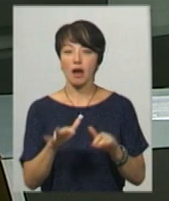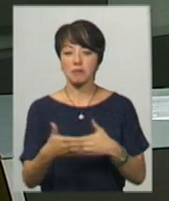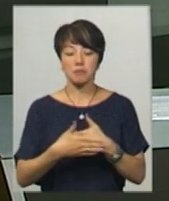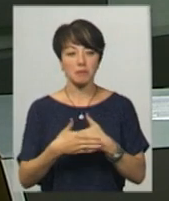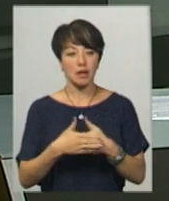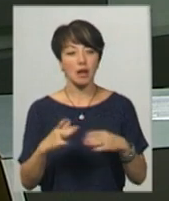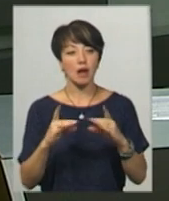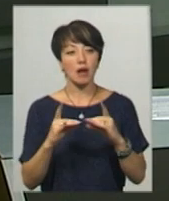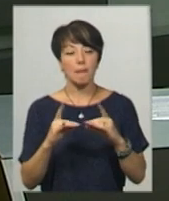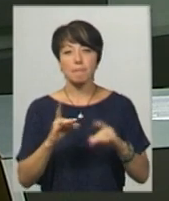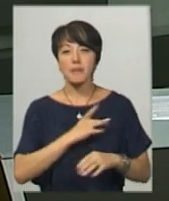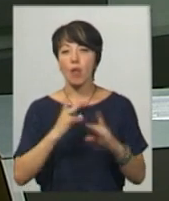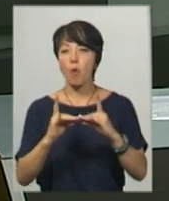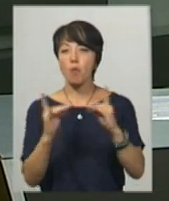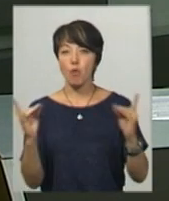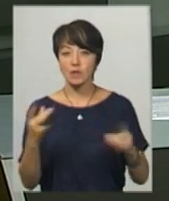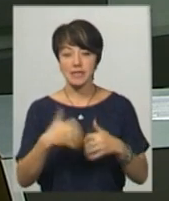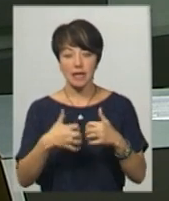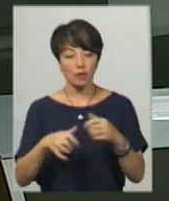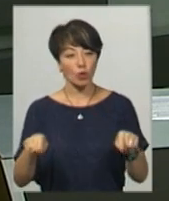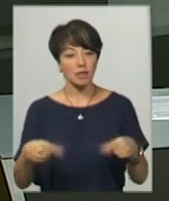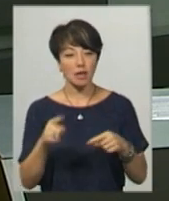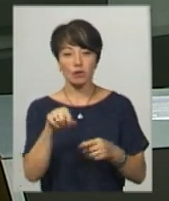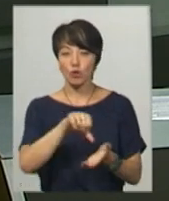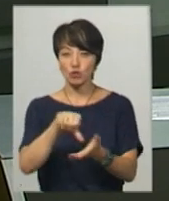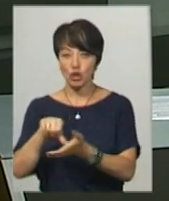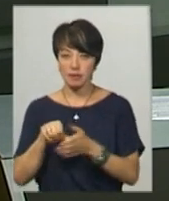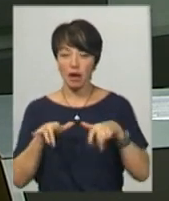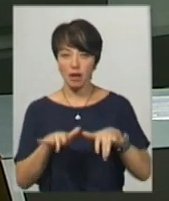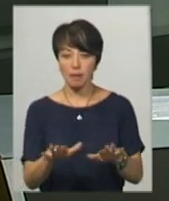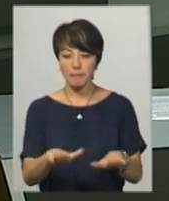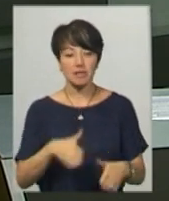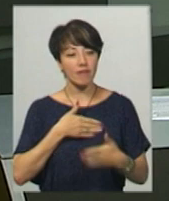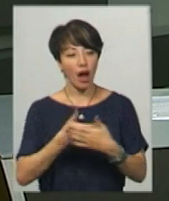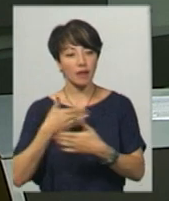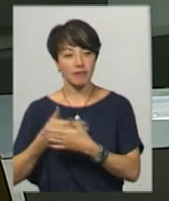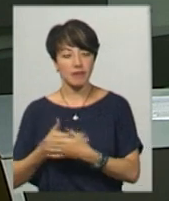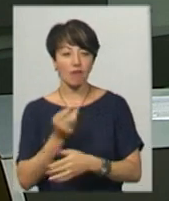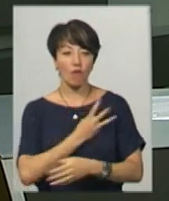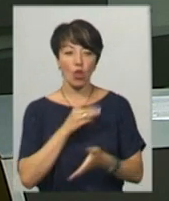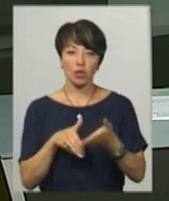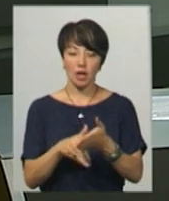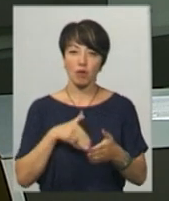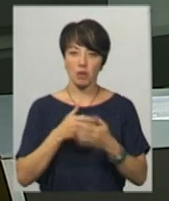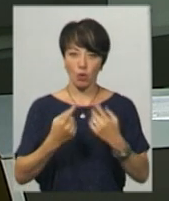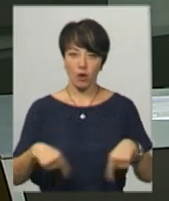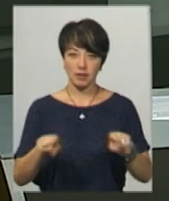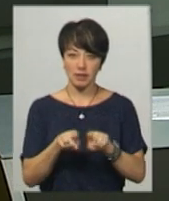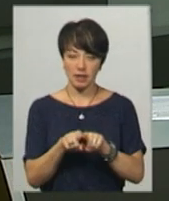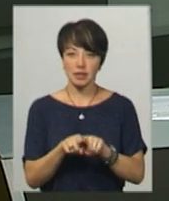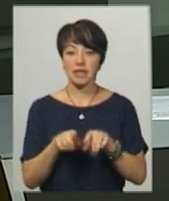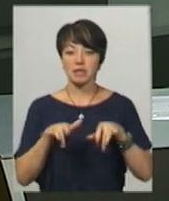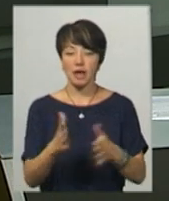біля Білого мосту. Серед організаторів та учасників акції – місцеві активісти та волонтери громадських організацій.